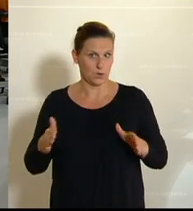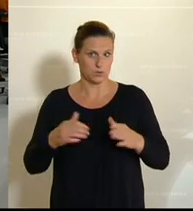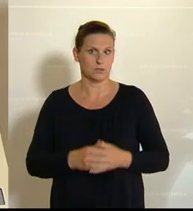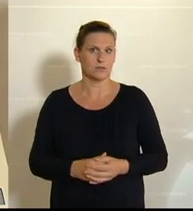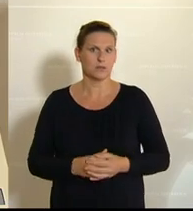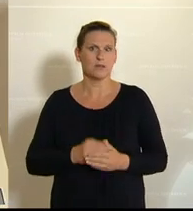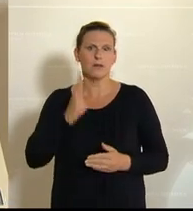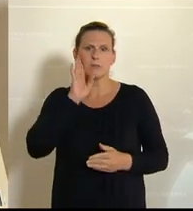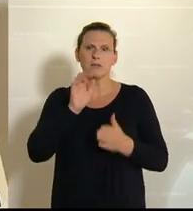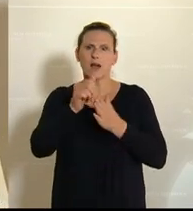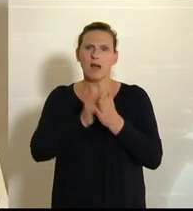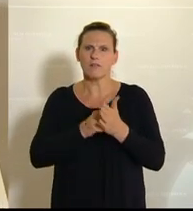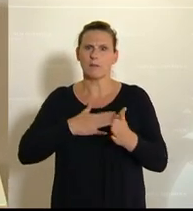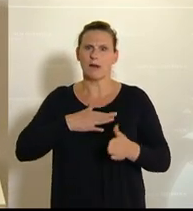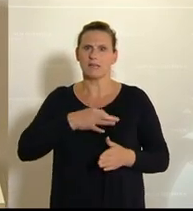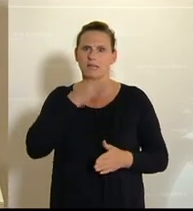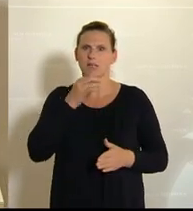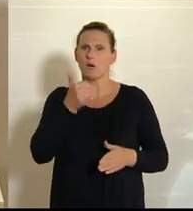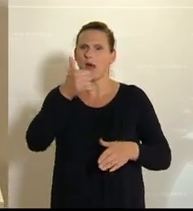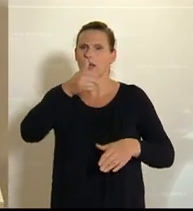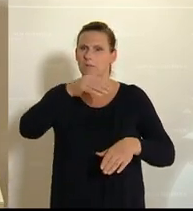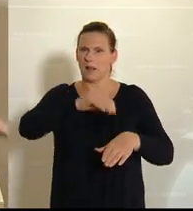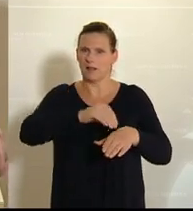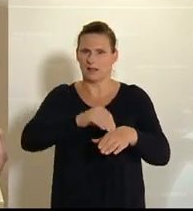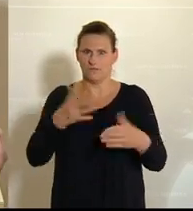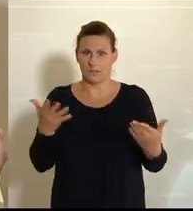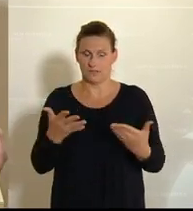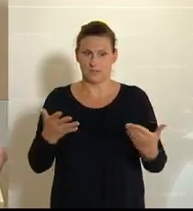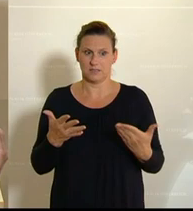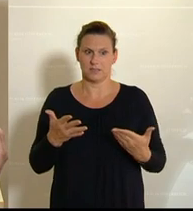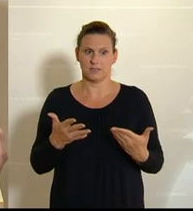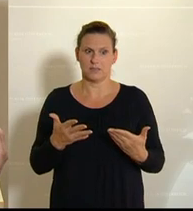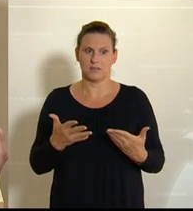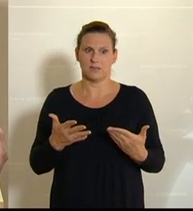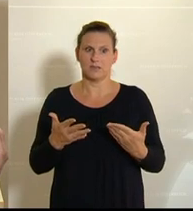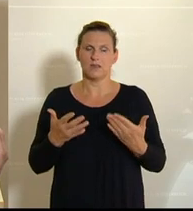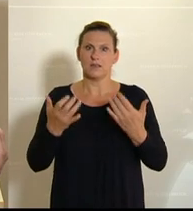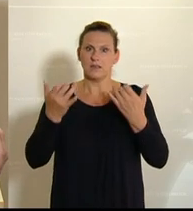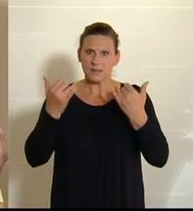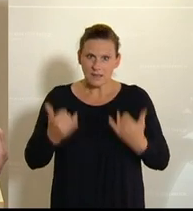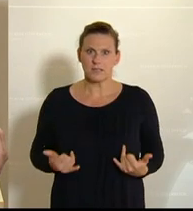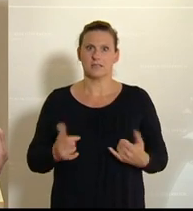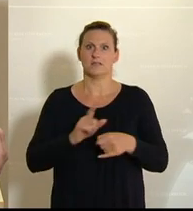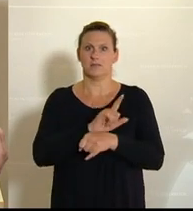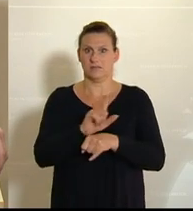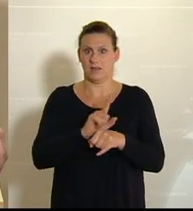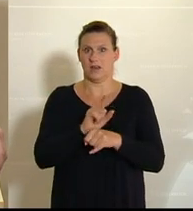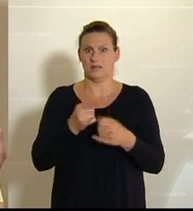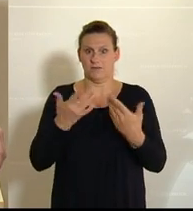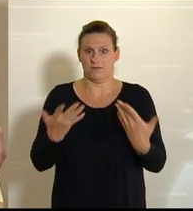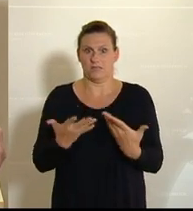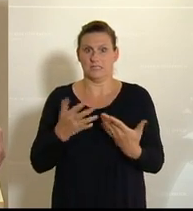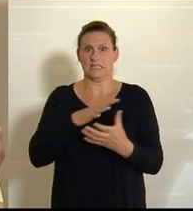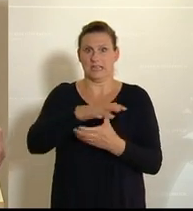lassen Sie mich zu Beginn meiner Rede eines festhalten. Es ist eine Krisenzeit, das darf man nicht